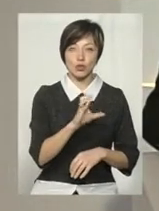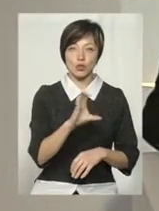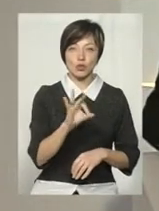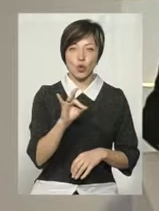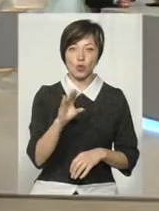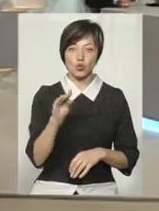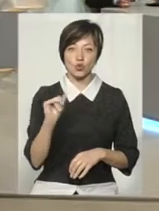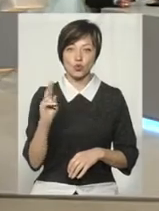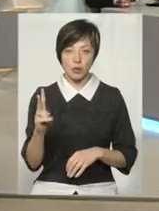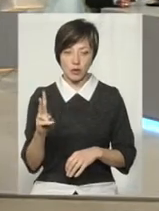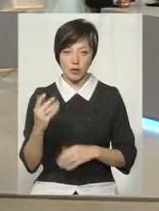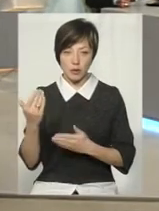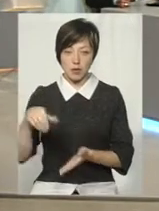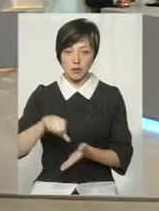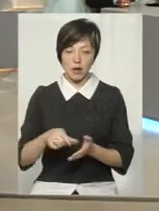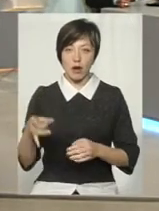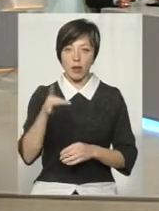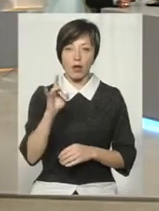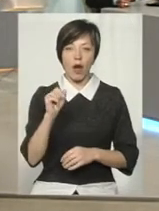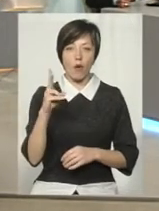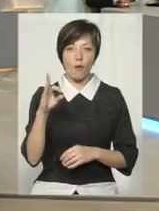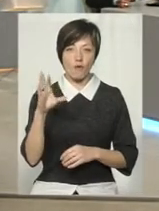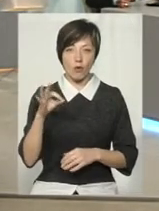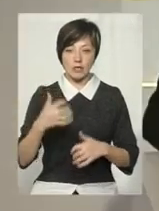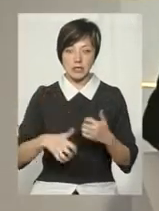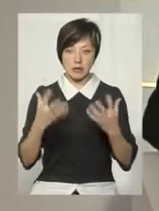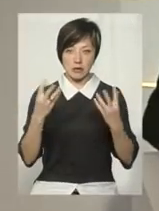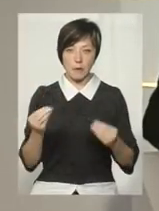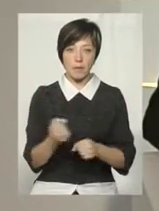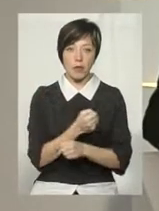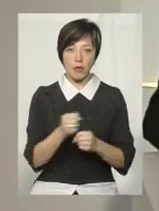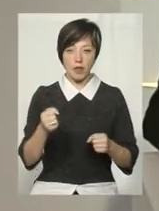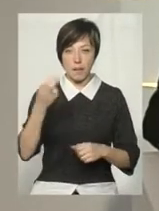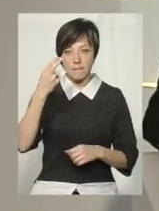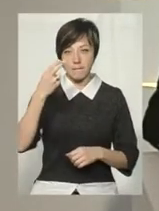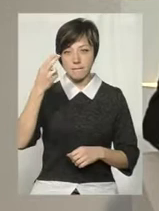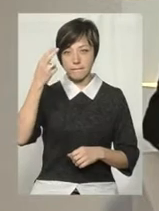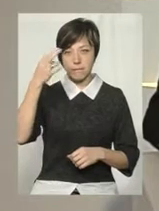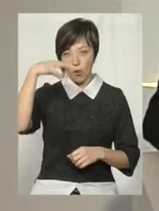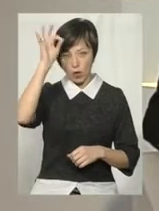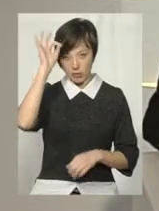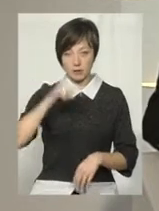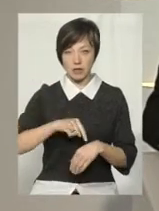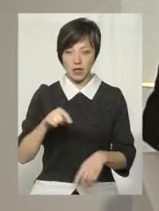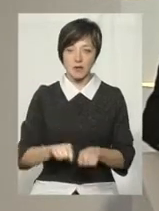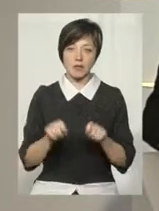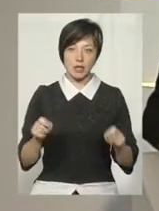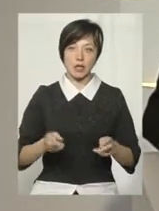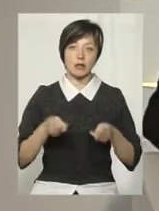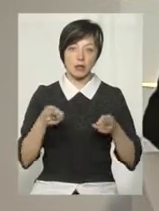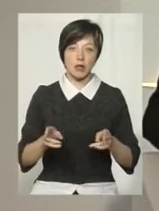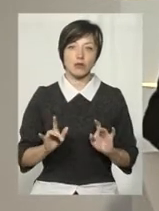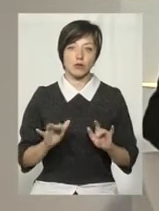він присутній у студії, а у мікрорайоні Ракове, серед білого дня побили. Поліція відреагувала, відкривши кримінальне